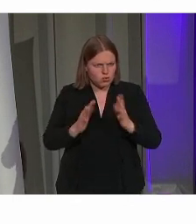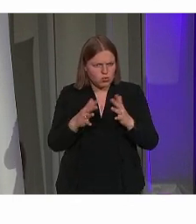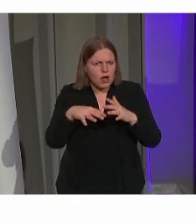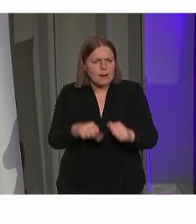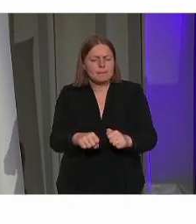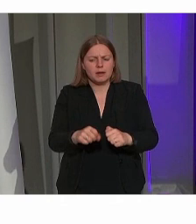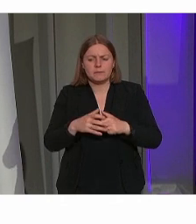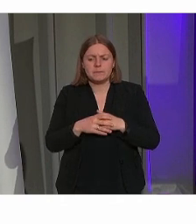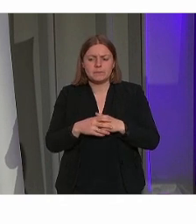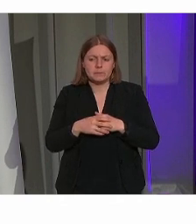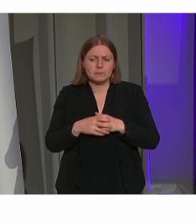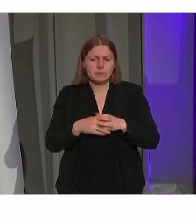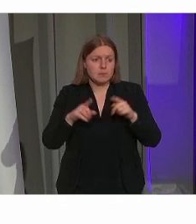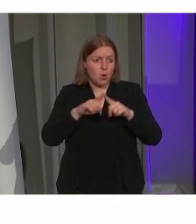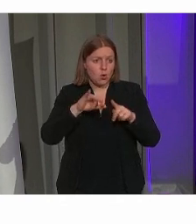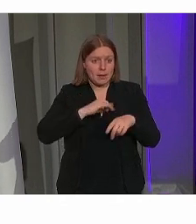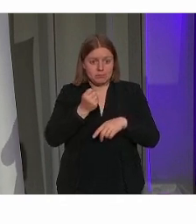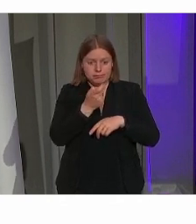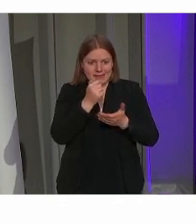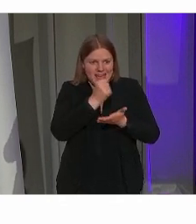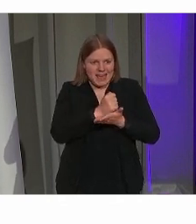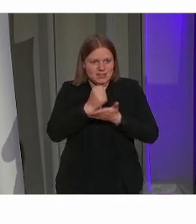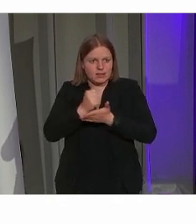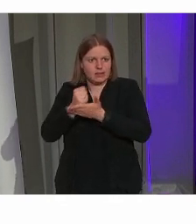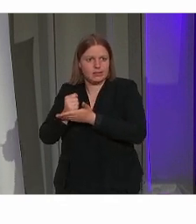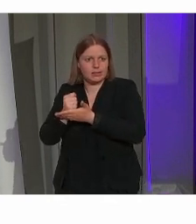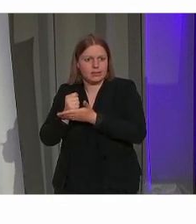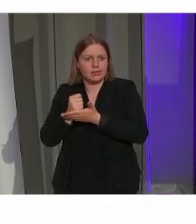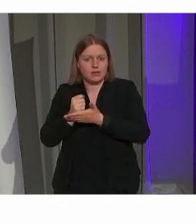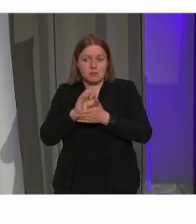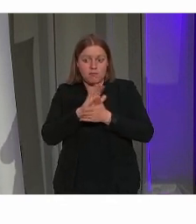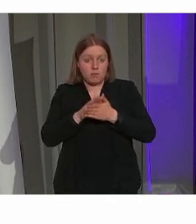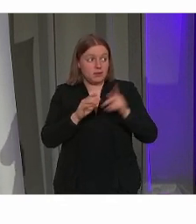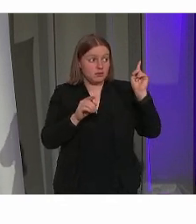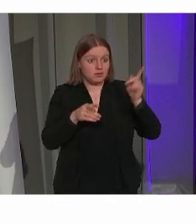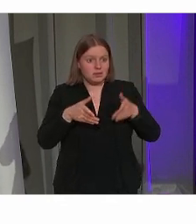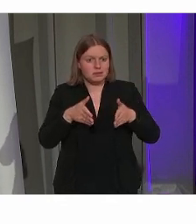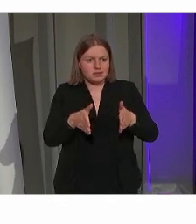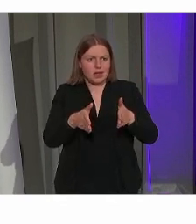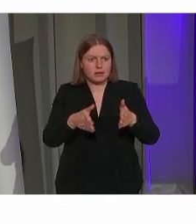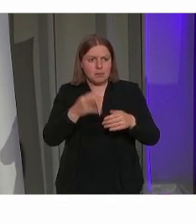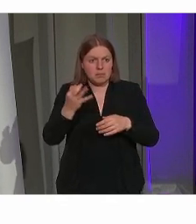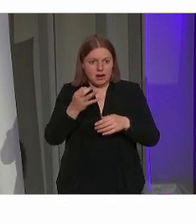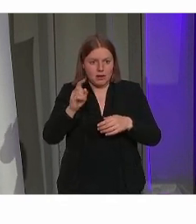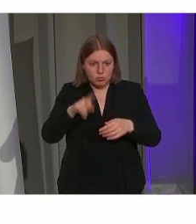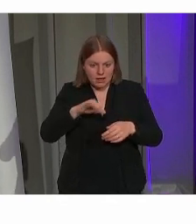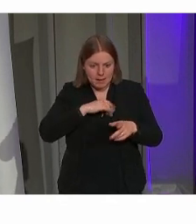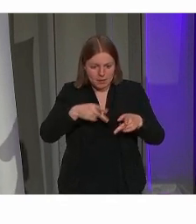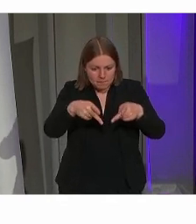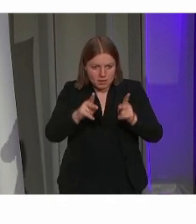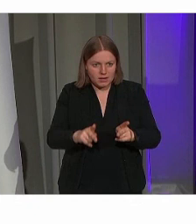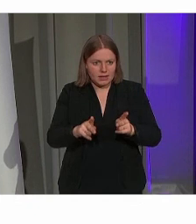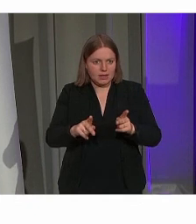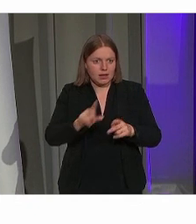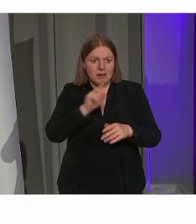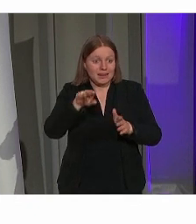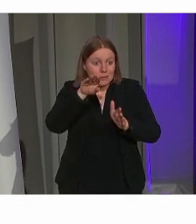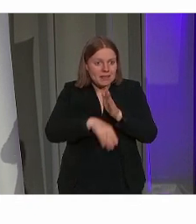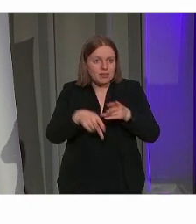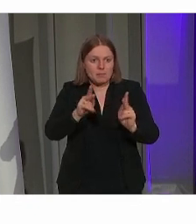Er zijn ook verschillende eisen. Een eis voor deze straat was bijvoorbeeld dat er parkeergelegenheid behouden werd.